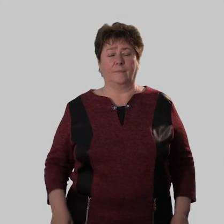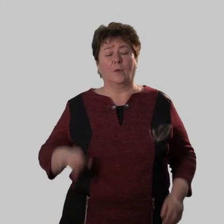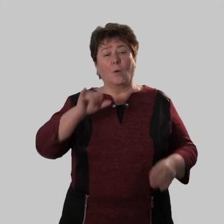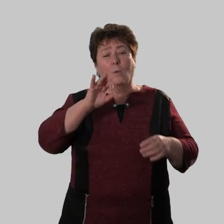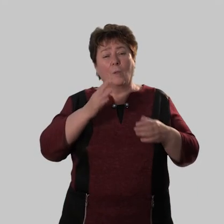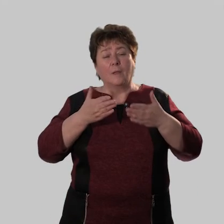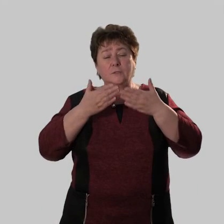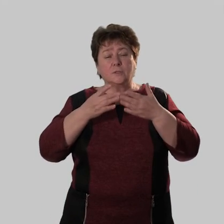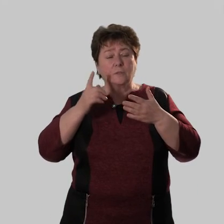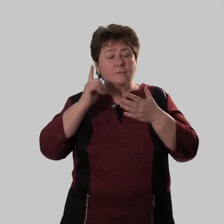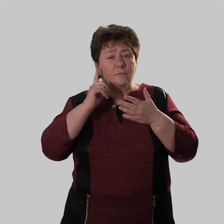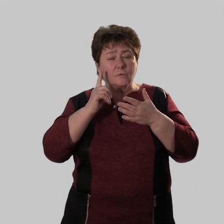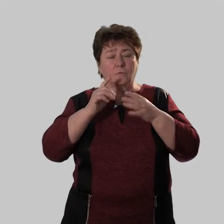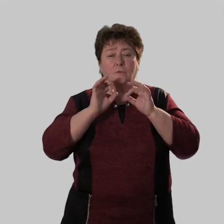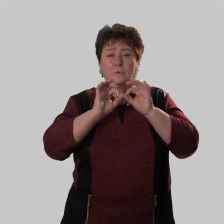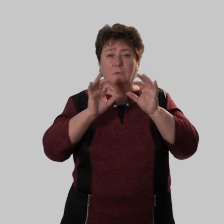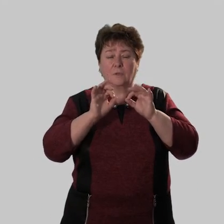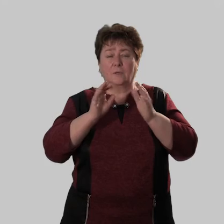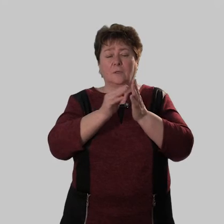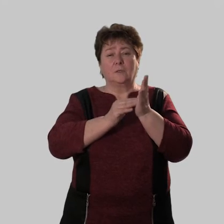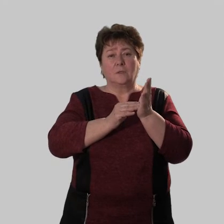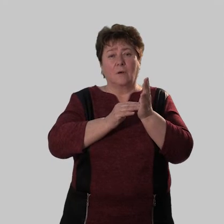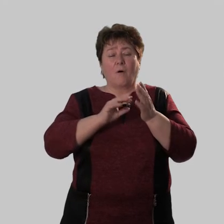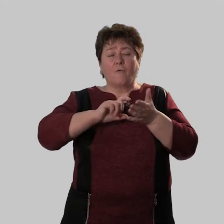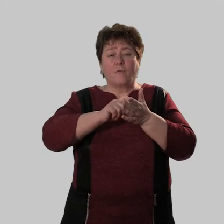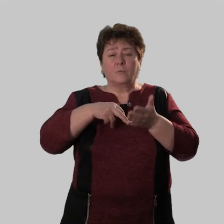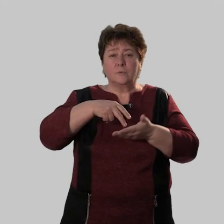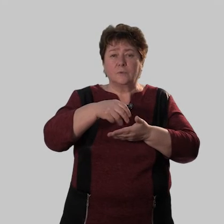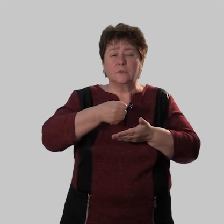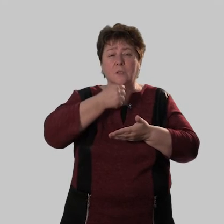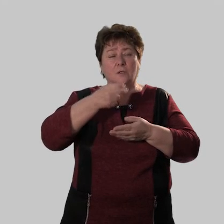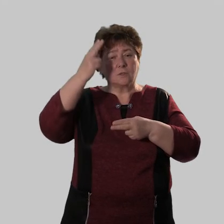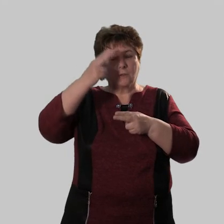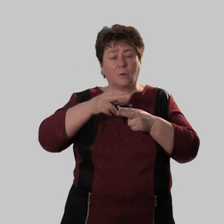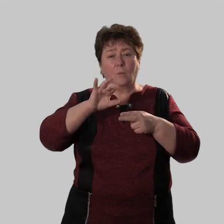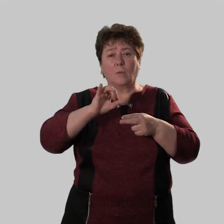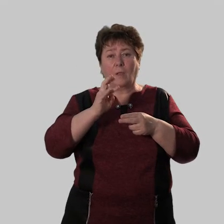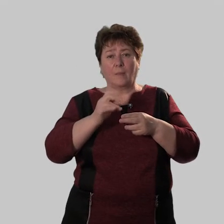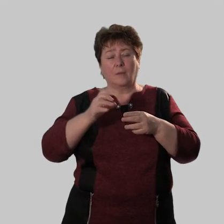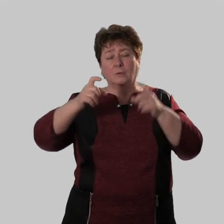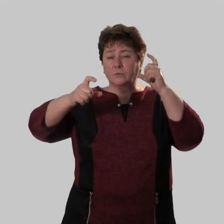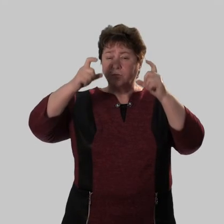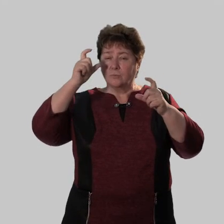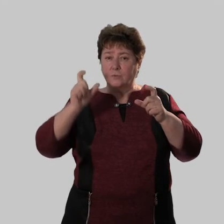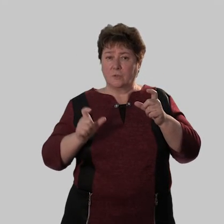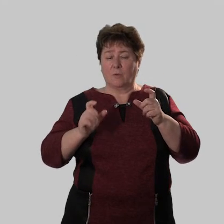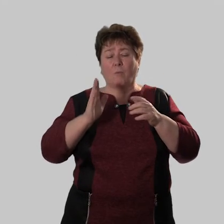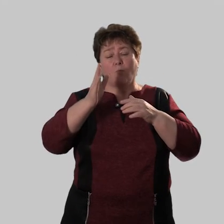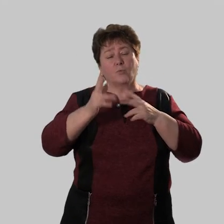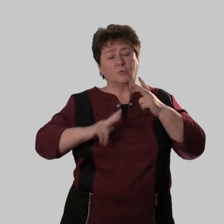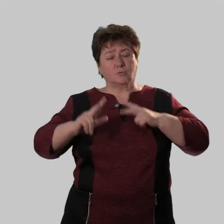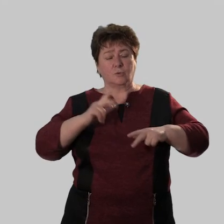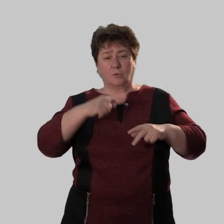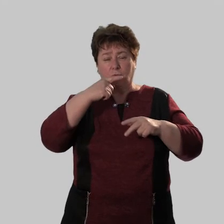улан читает вслух какой-то рассказ в комнату входит старший брат улана студент